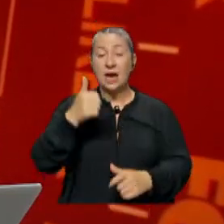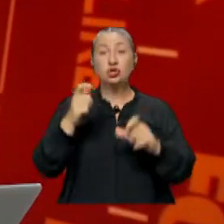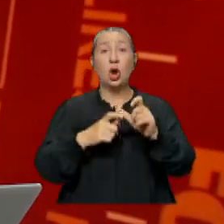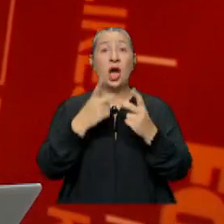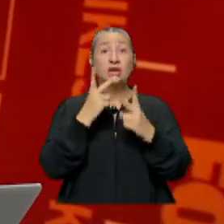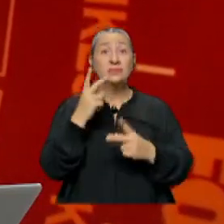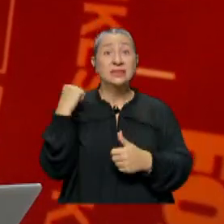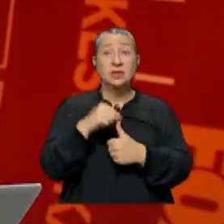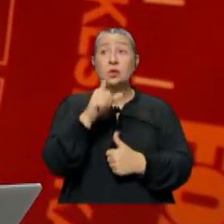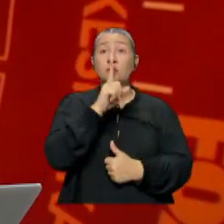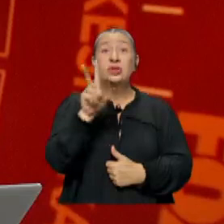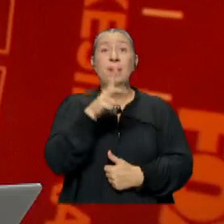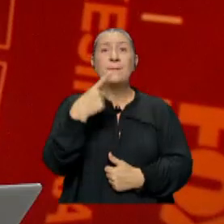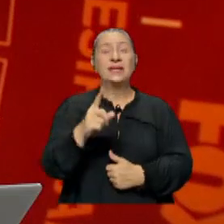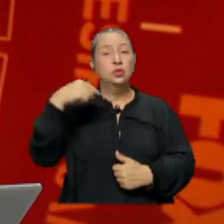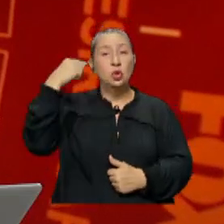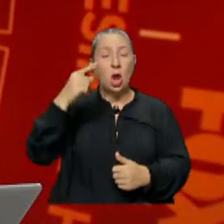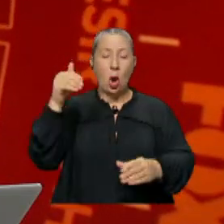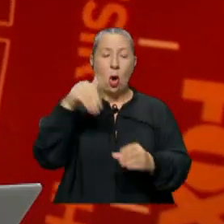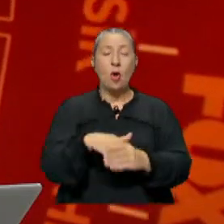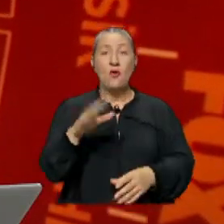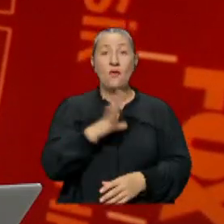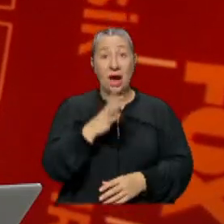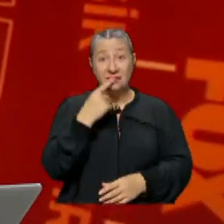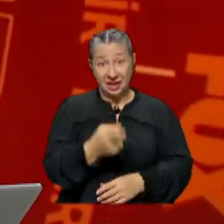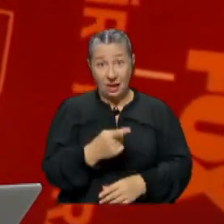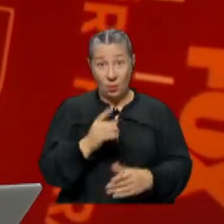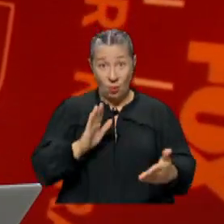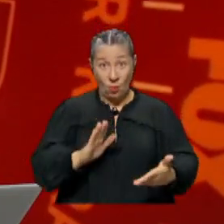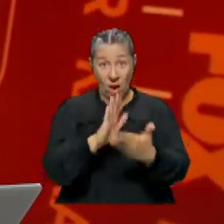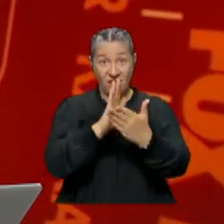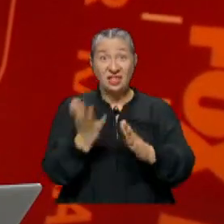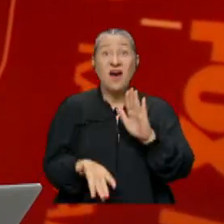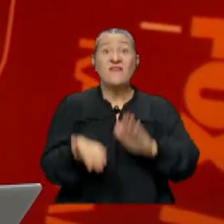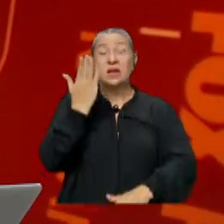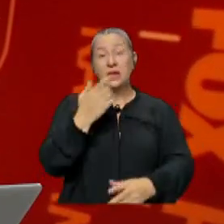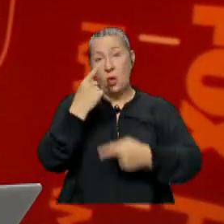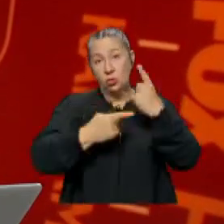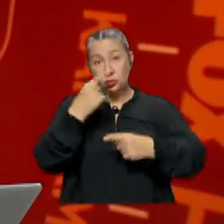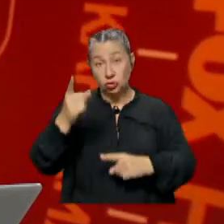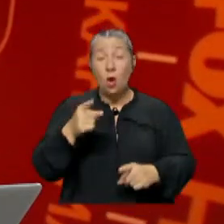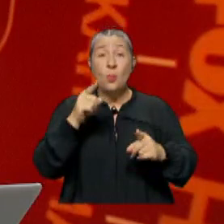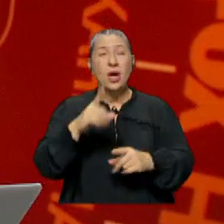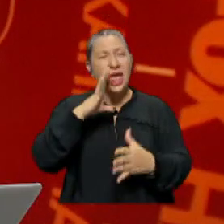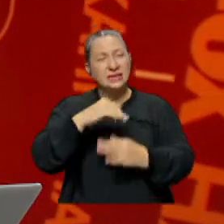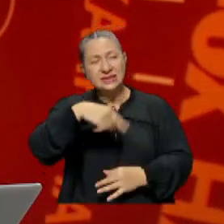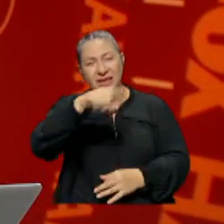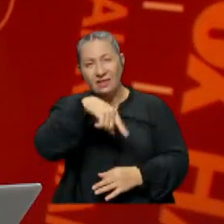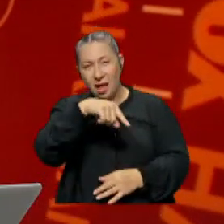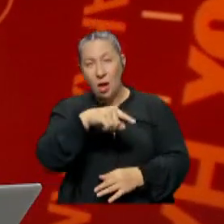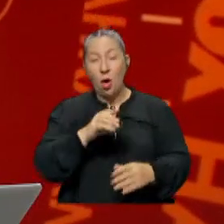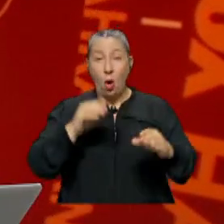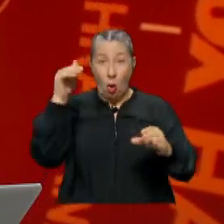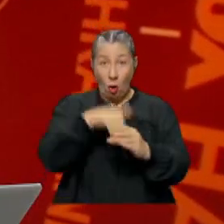açıklamıştı yine 120 bin Suriyeli oy kullanacak diye muhalefet daha fazla olduğunu iddia ediyor. Bu insanlar oy